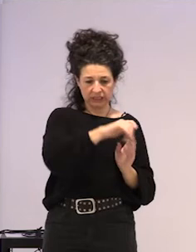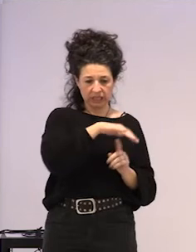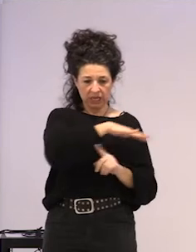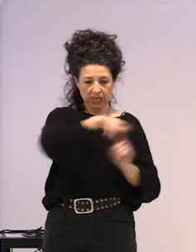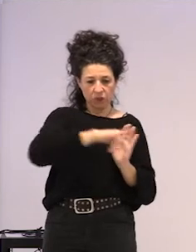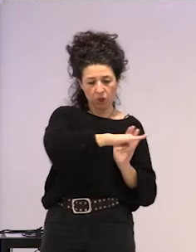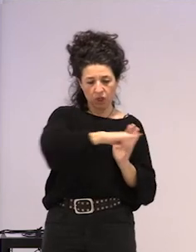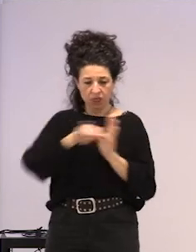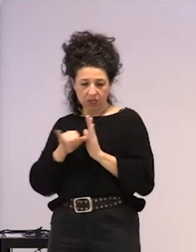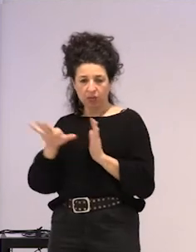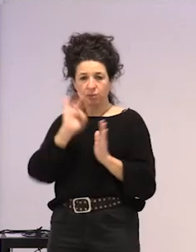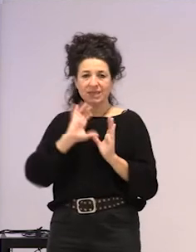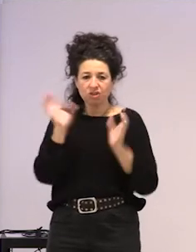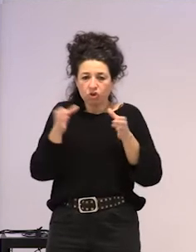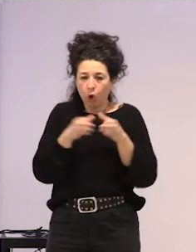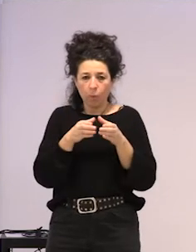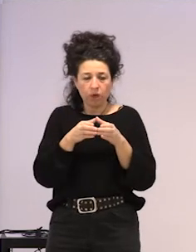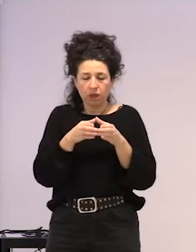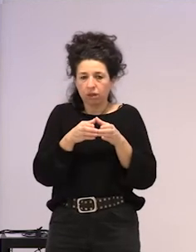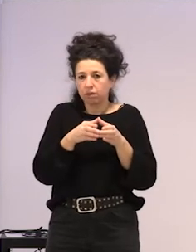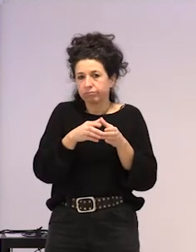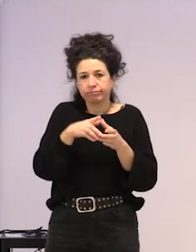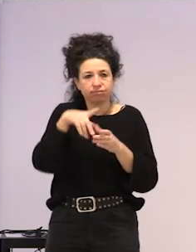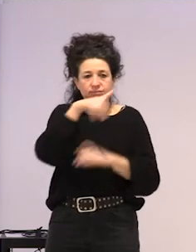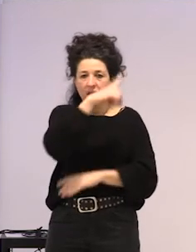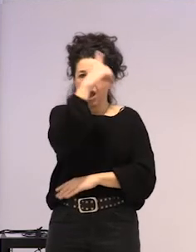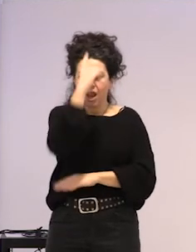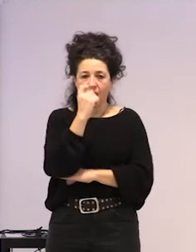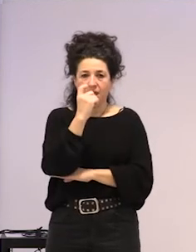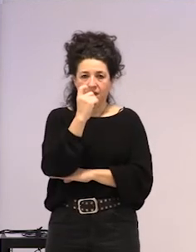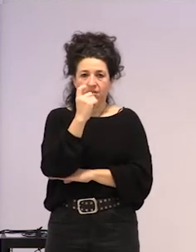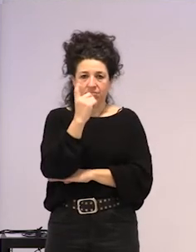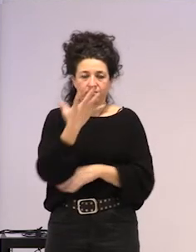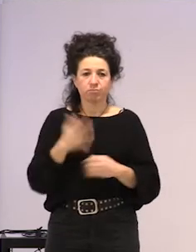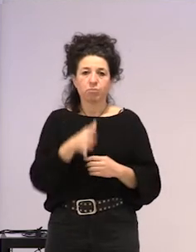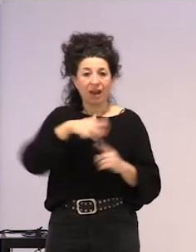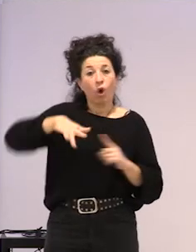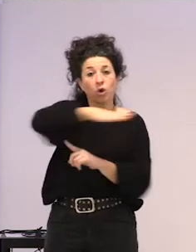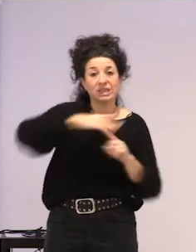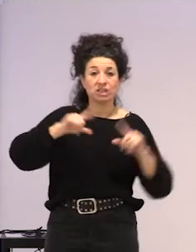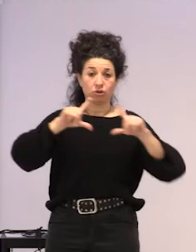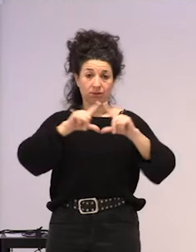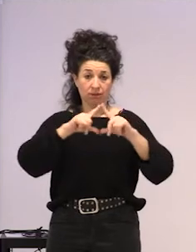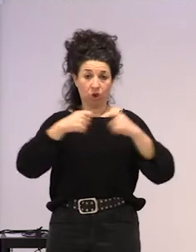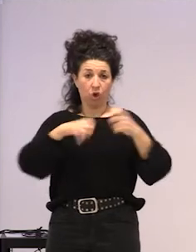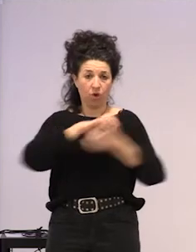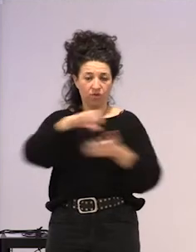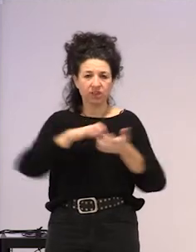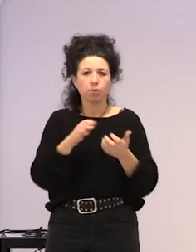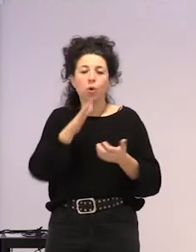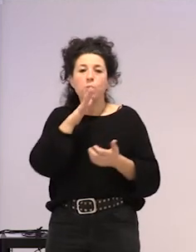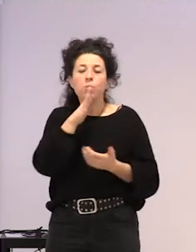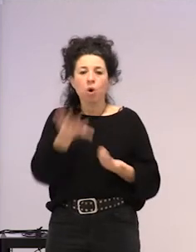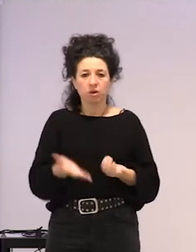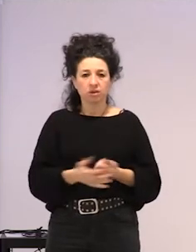ezinbestekoa dela, irukigat askatxuaren testu inguru honetan. Zergatik, ba, kasu honetan, ba, beraiek